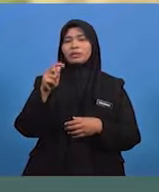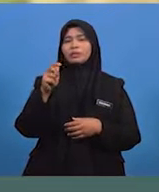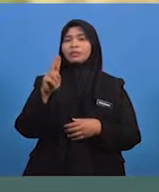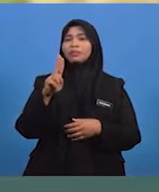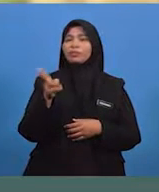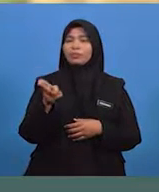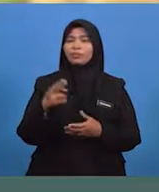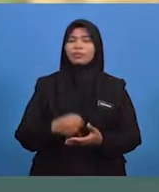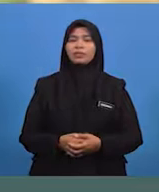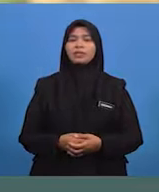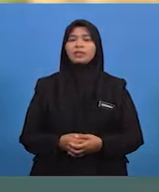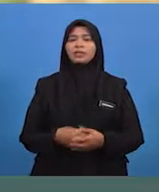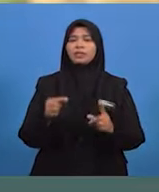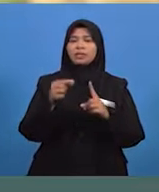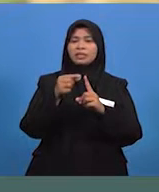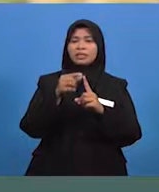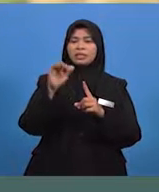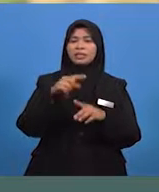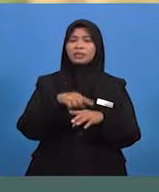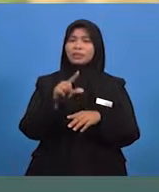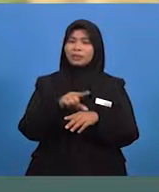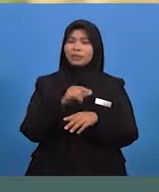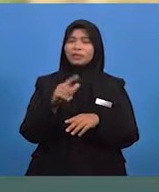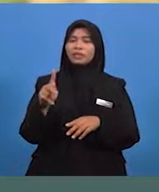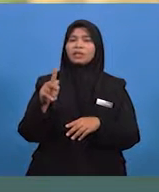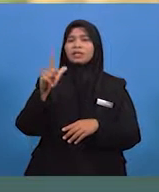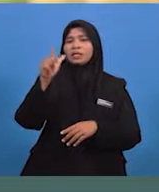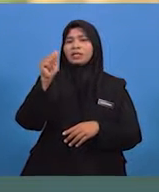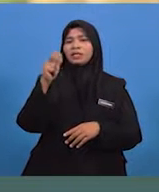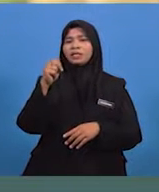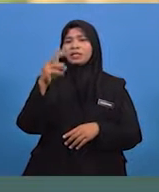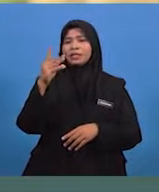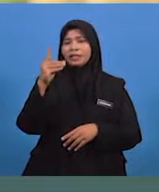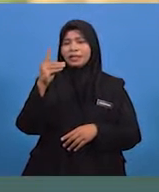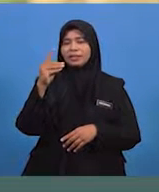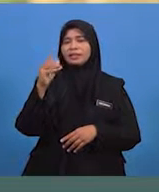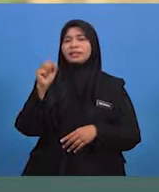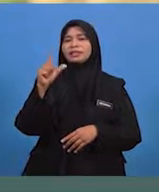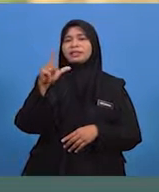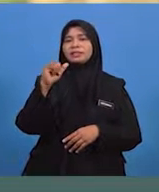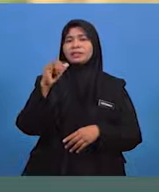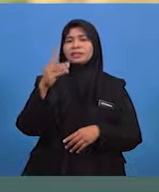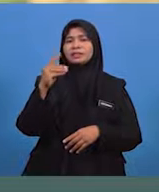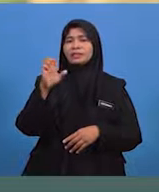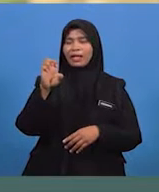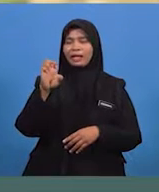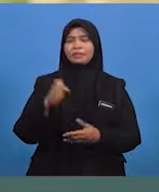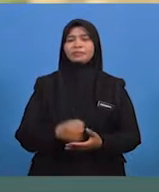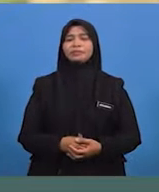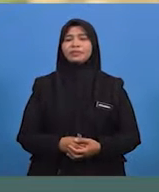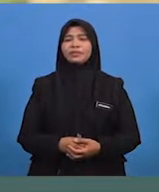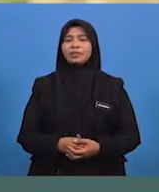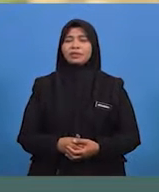tepat sekali. Istilah yang digunakan ialah landslide. Gelongsoran tanah melibatkan